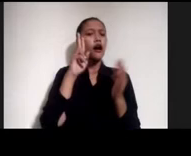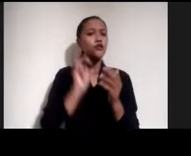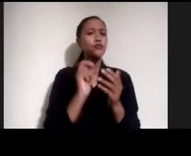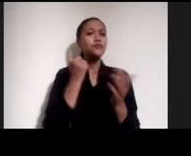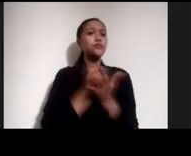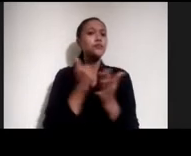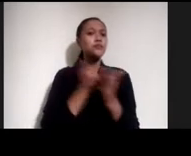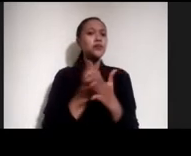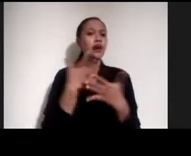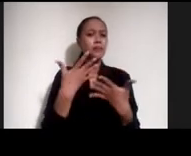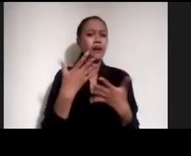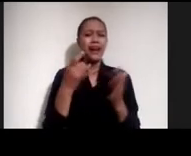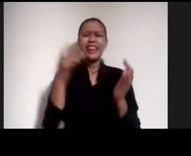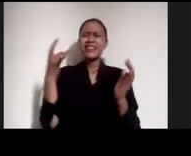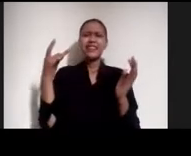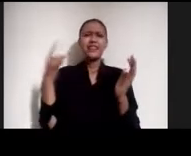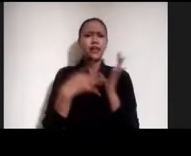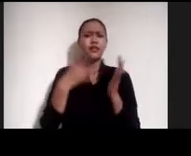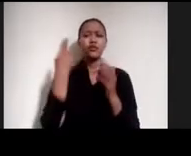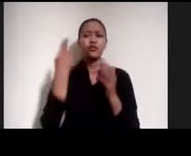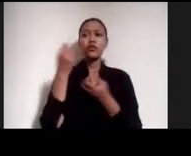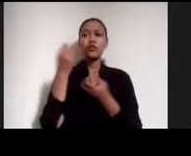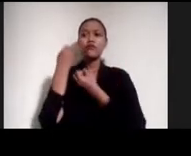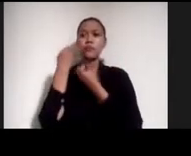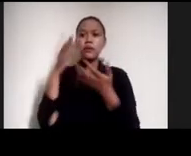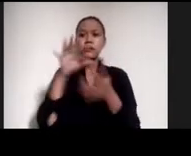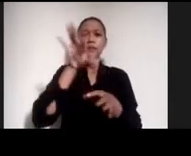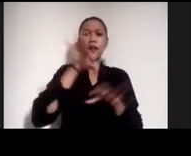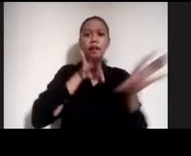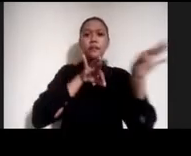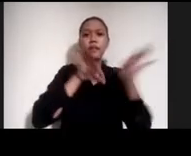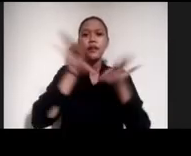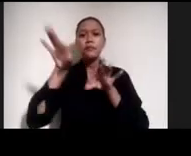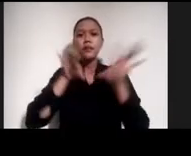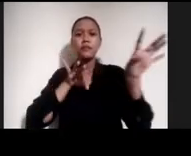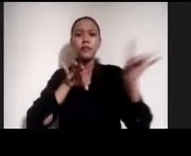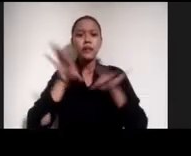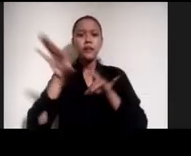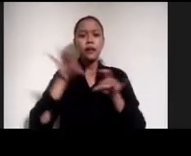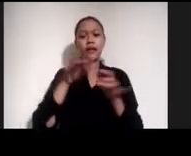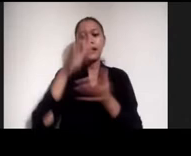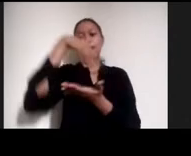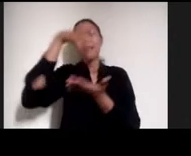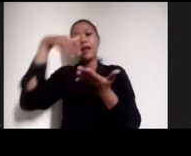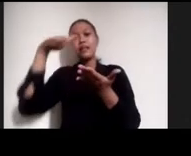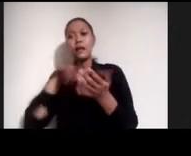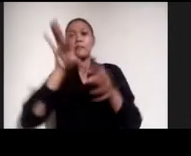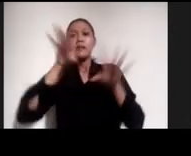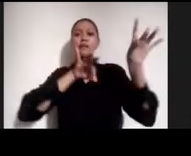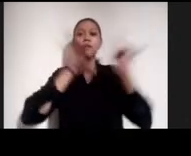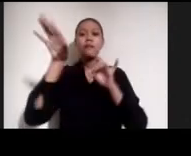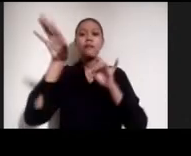ketat untuk menyaring informasi Menyaring data untuk disajikan ke publik